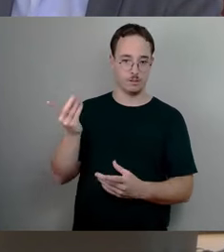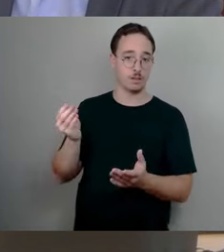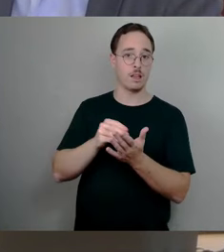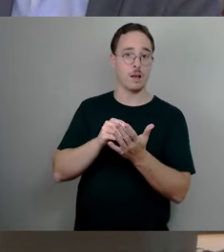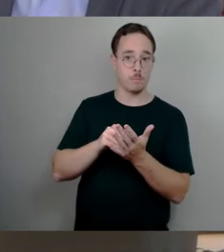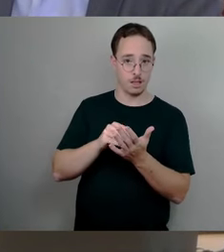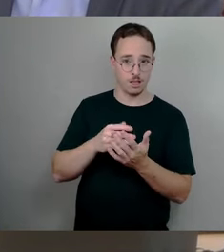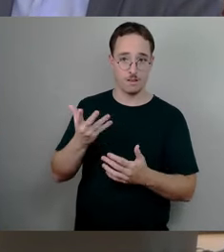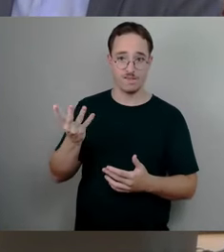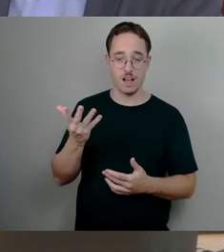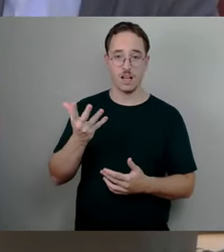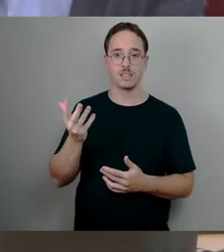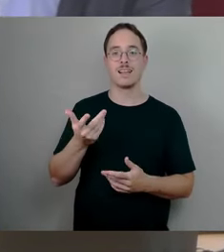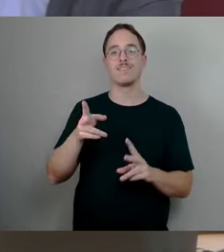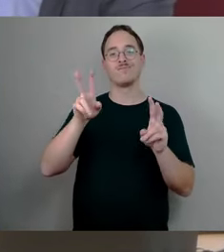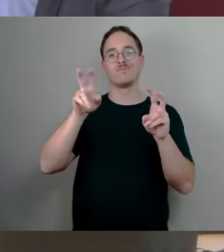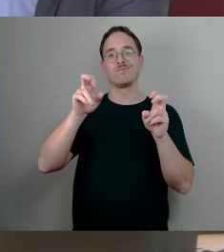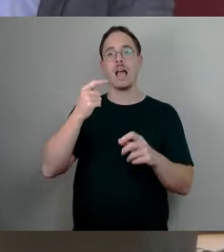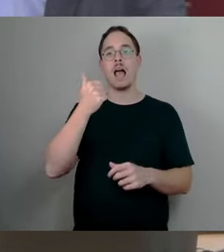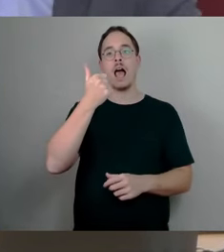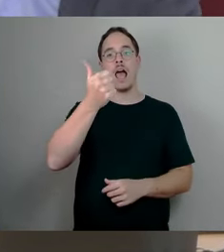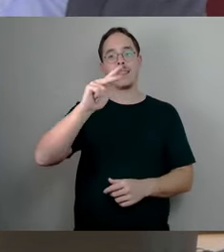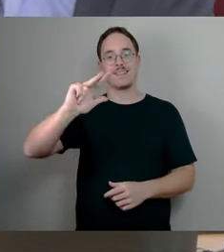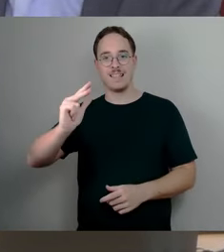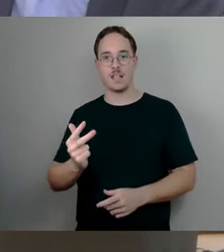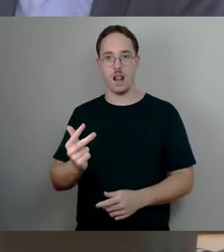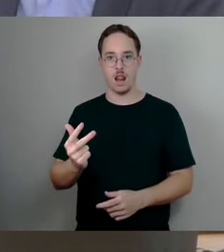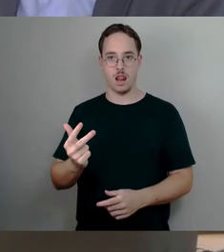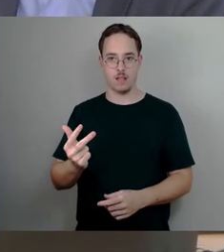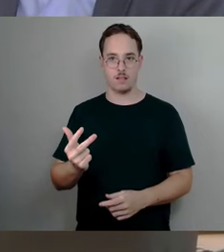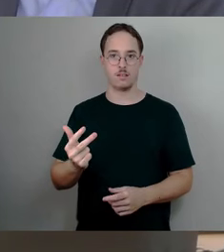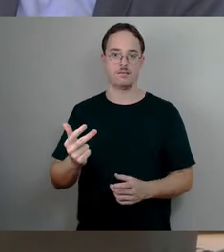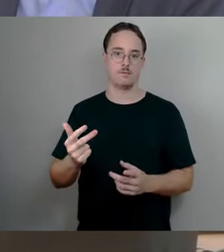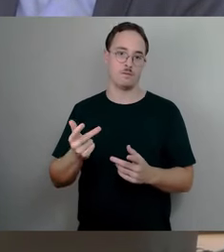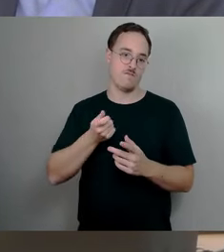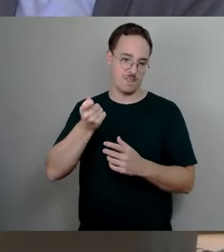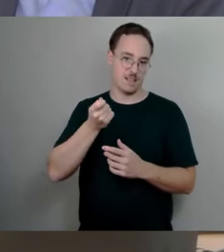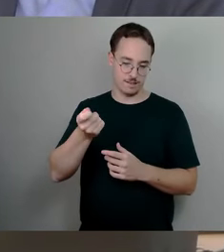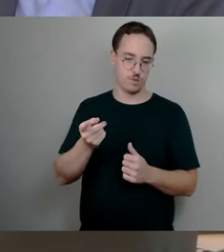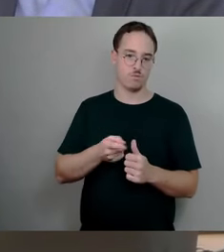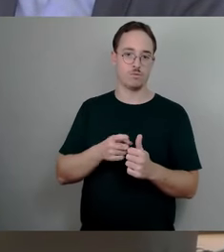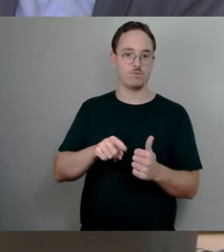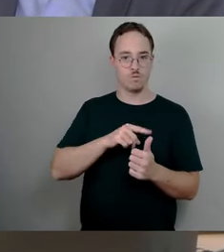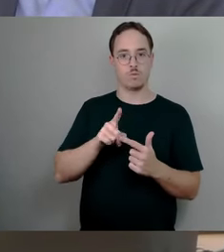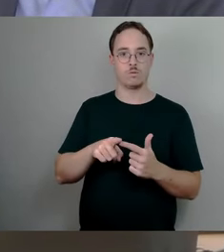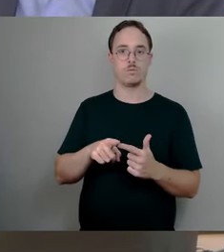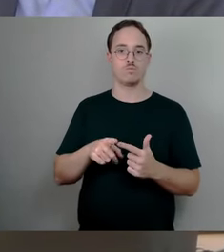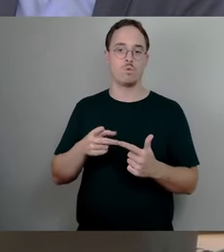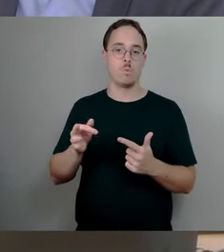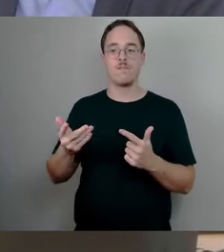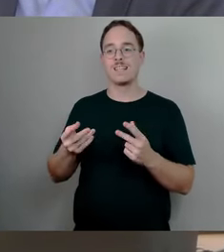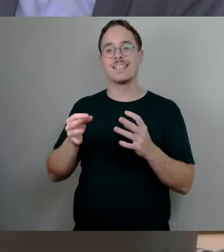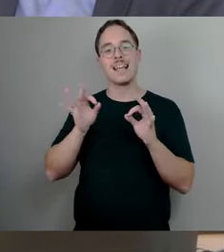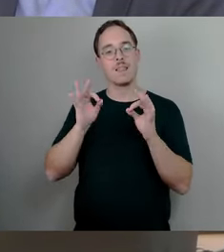mündliche Aussagen des Freistaates Sachsen zur Unterstützung eines solchen Vorhabens in einer entsprechenden Drittelfinanzierung liegen